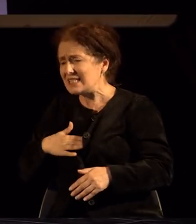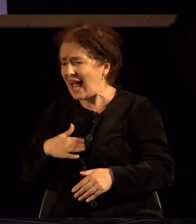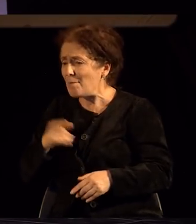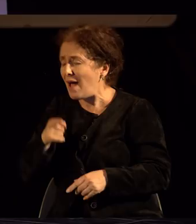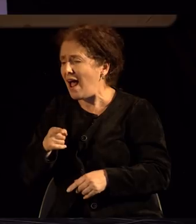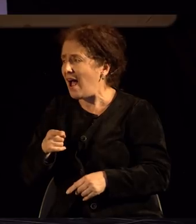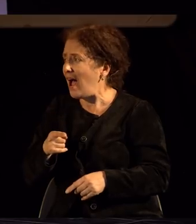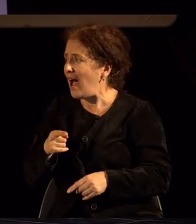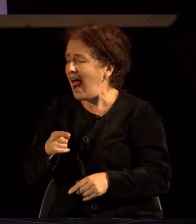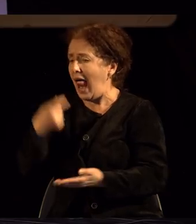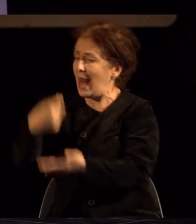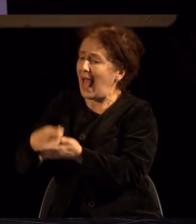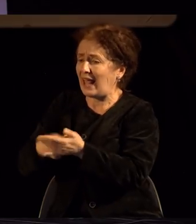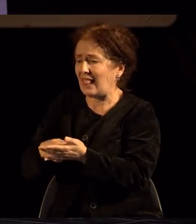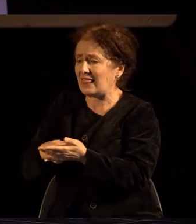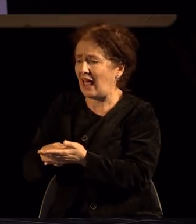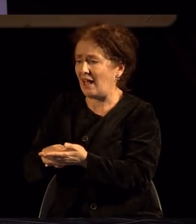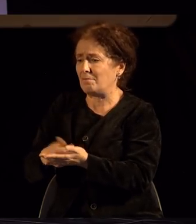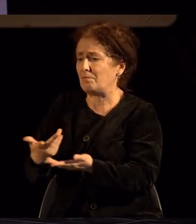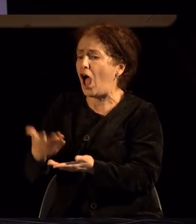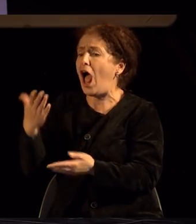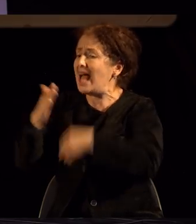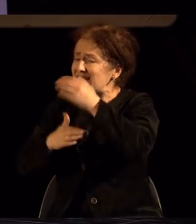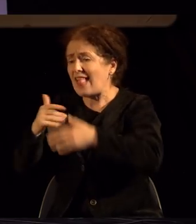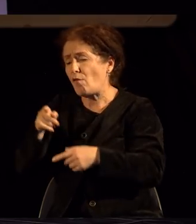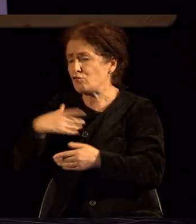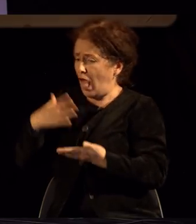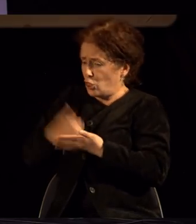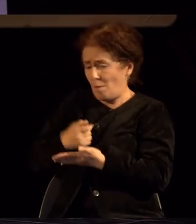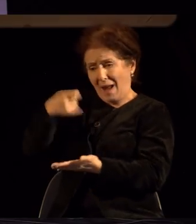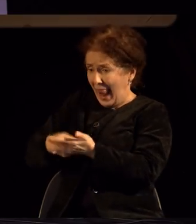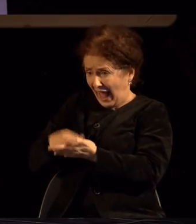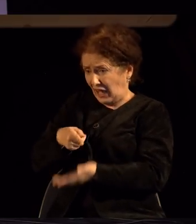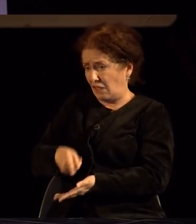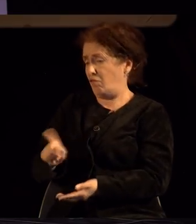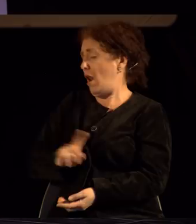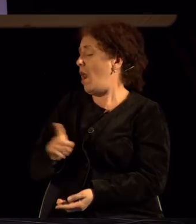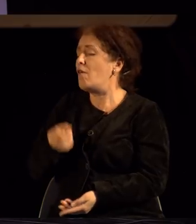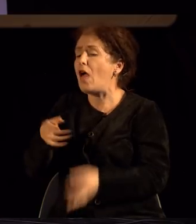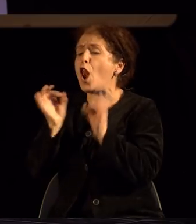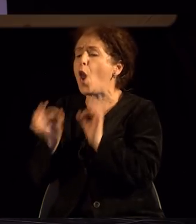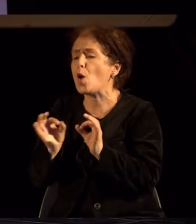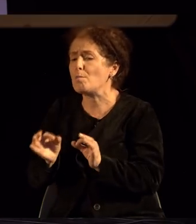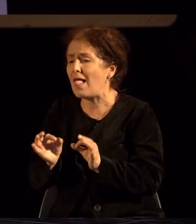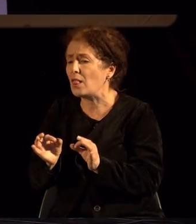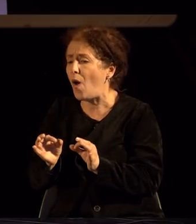некаква награда за некакво бидување нормален